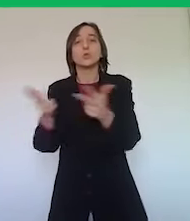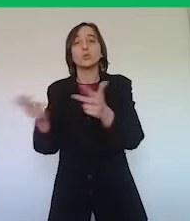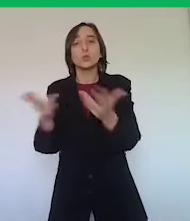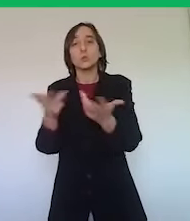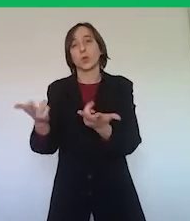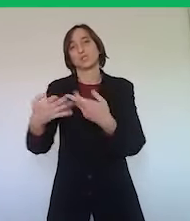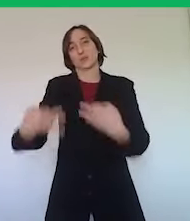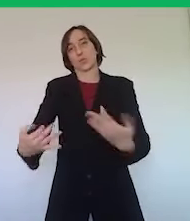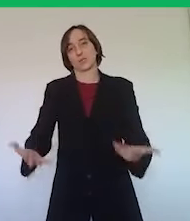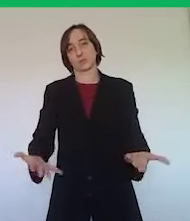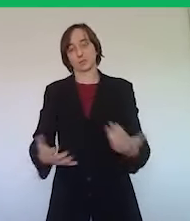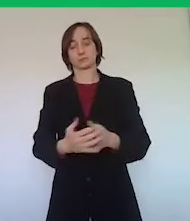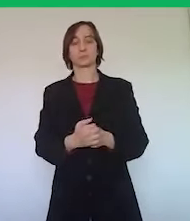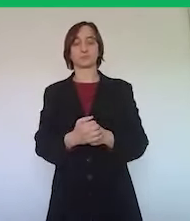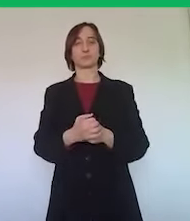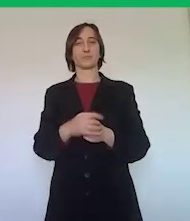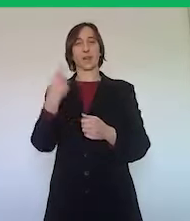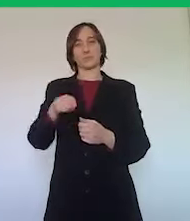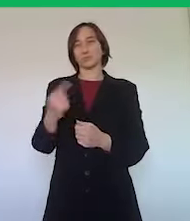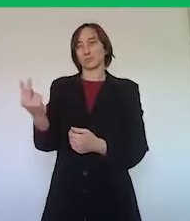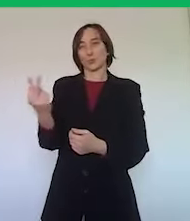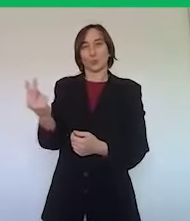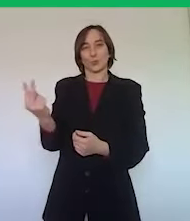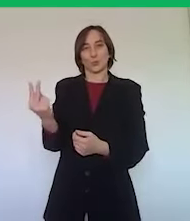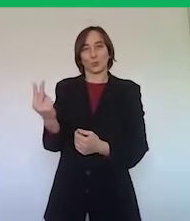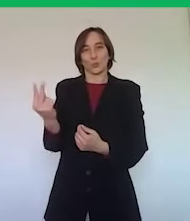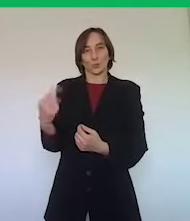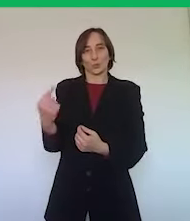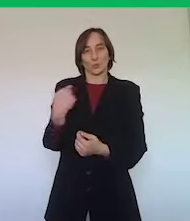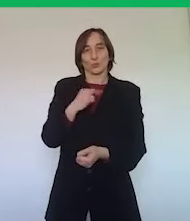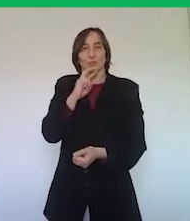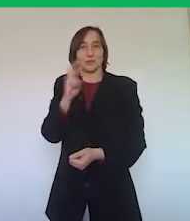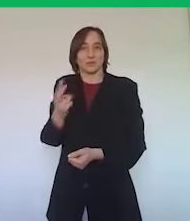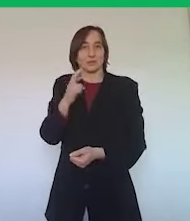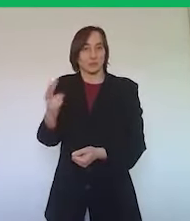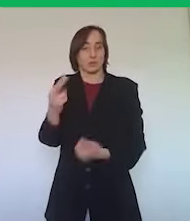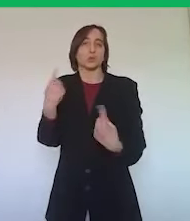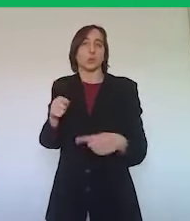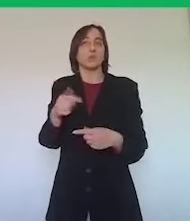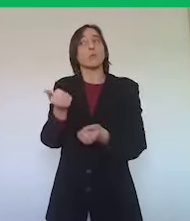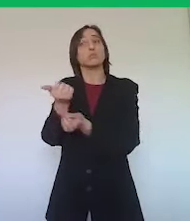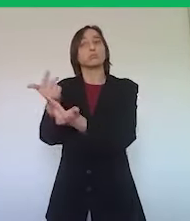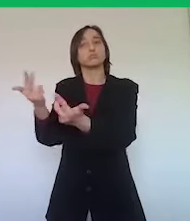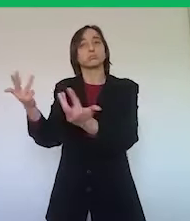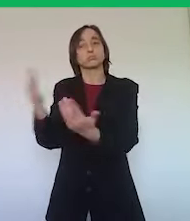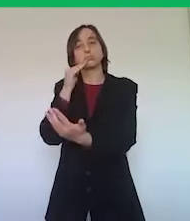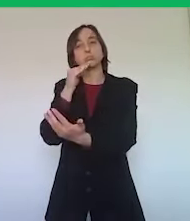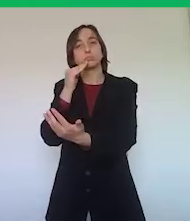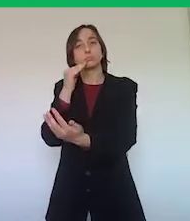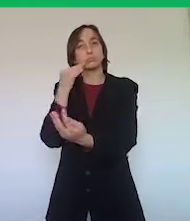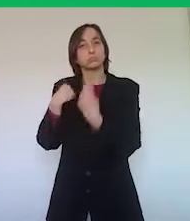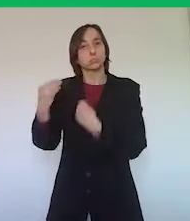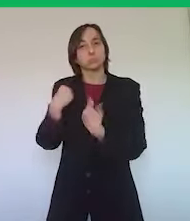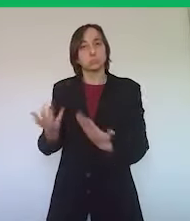Ho citato queste due risposte perché mi sono state poste in maniera abbastanza